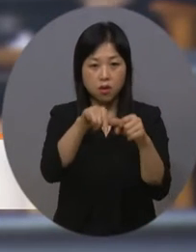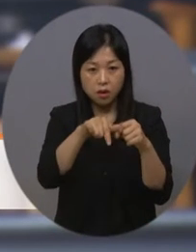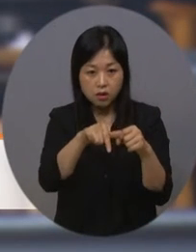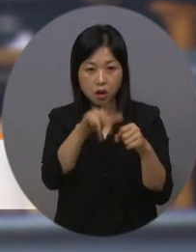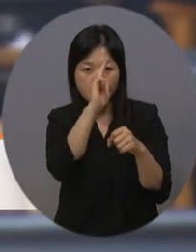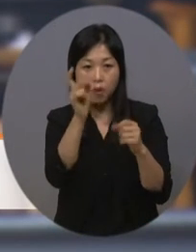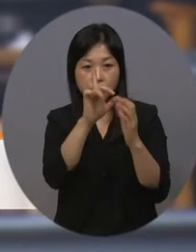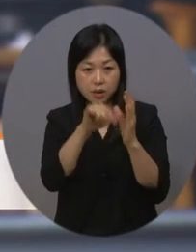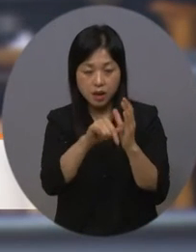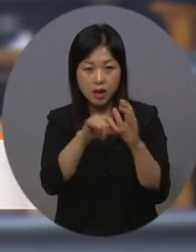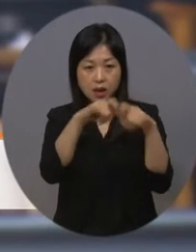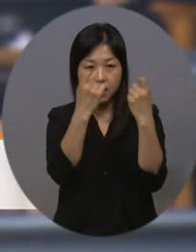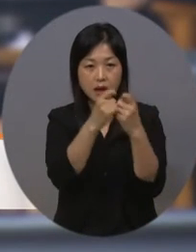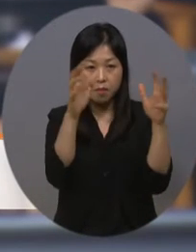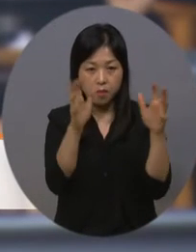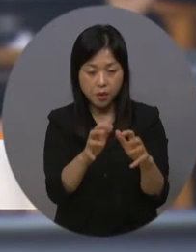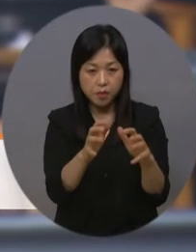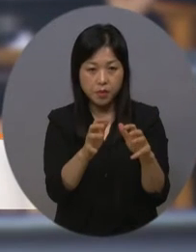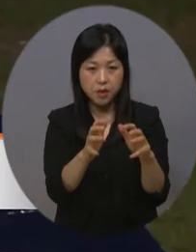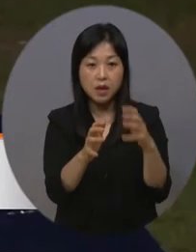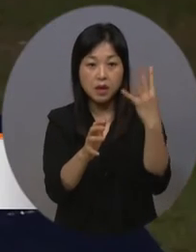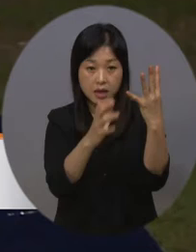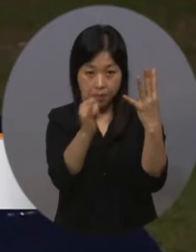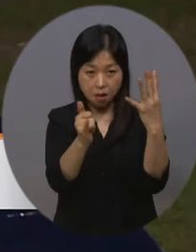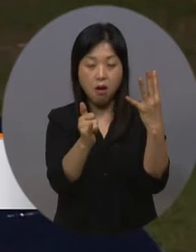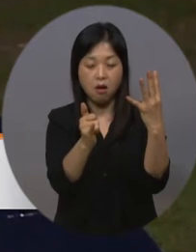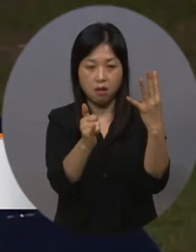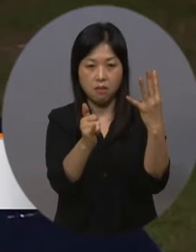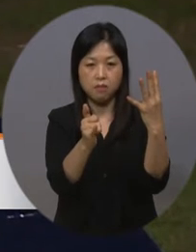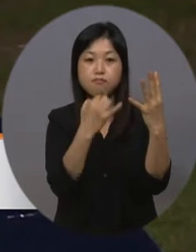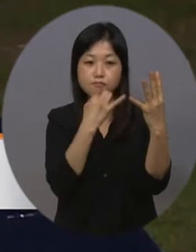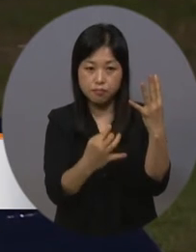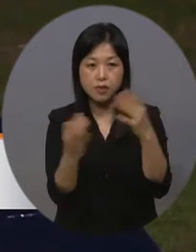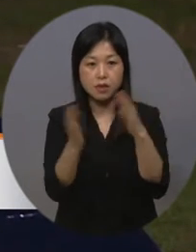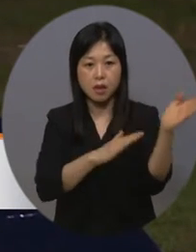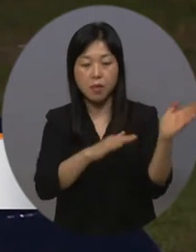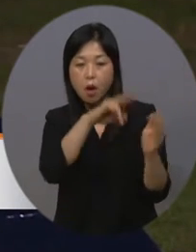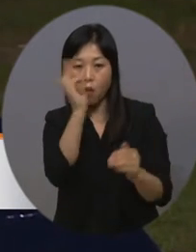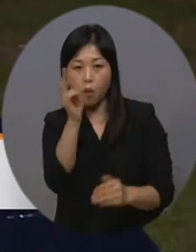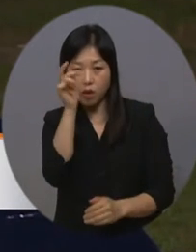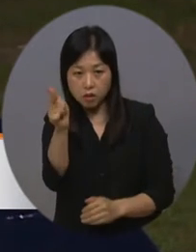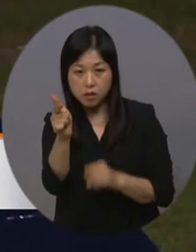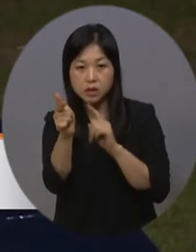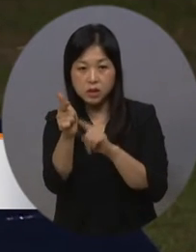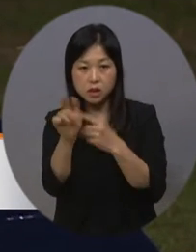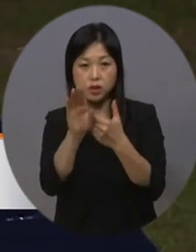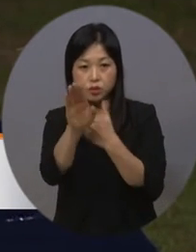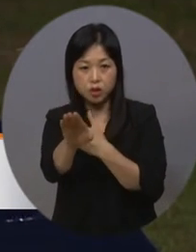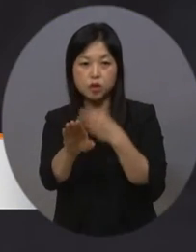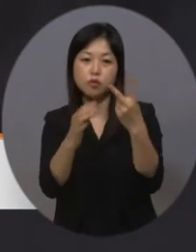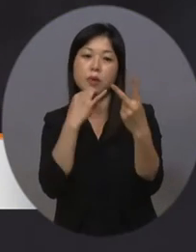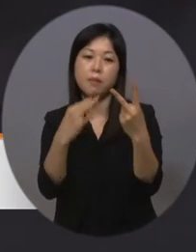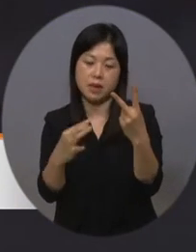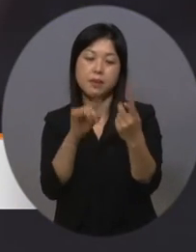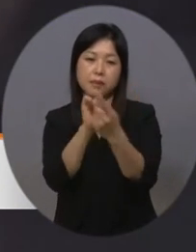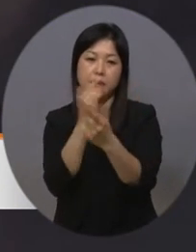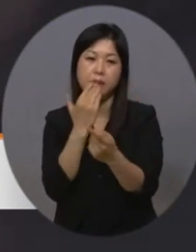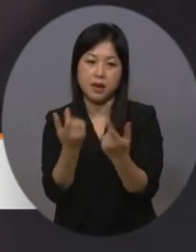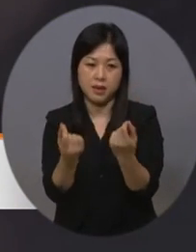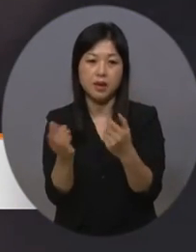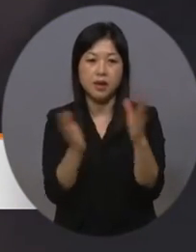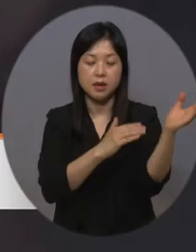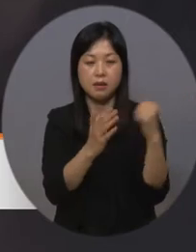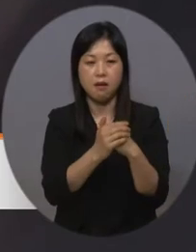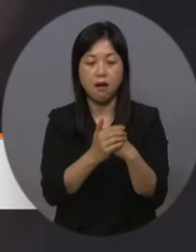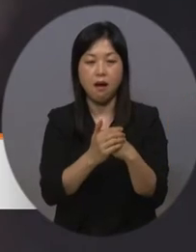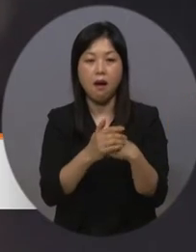사적 모임은 4명으로 제한되고 오후 6시 이후에는 2명까지만 만날 수 있습니다. 비수도권에서는